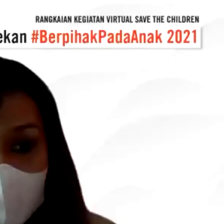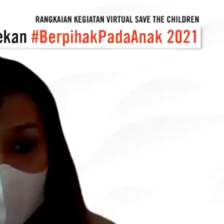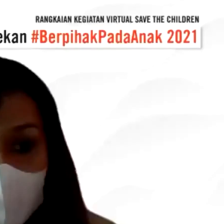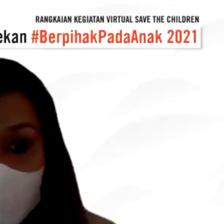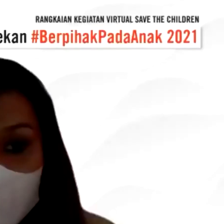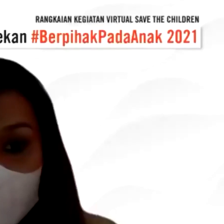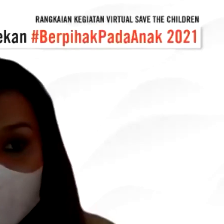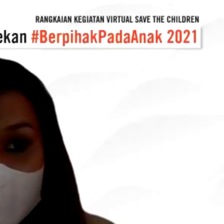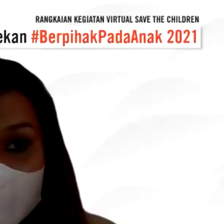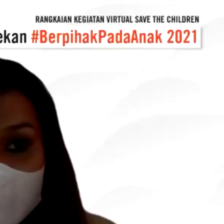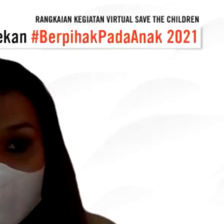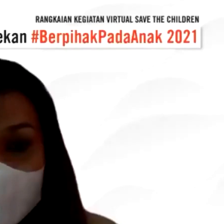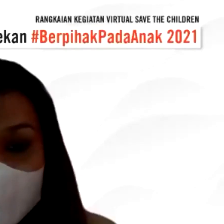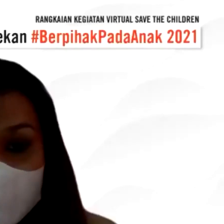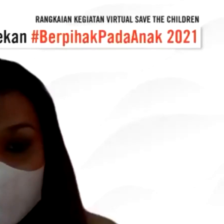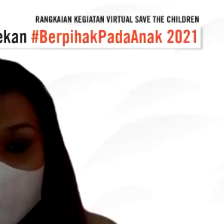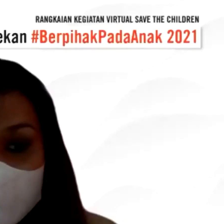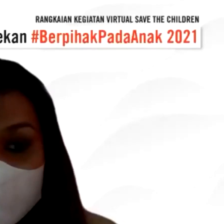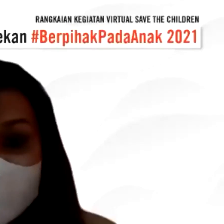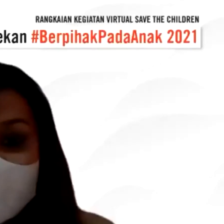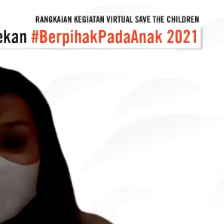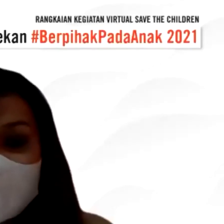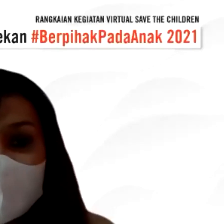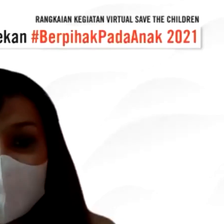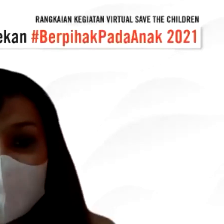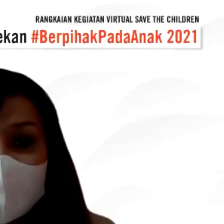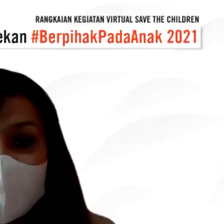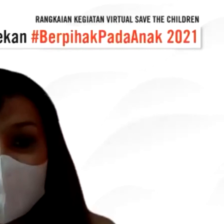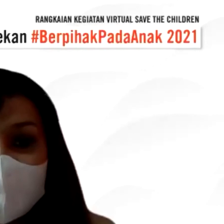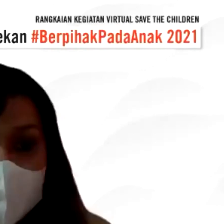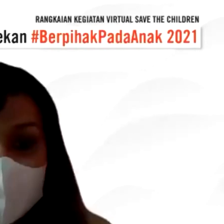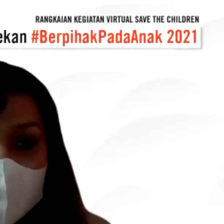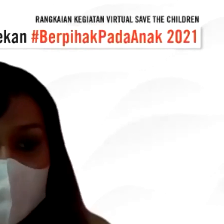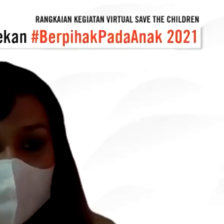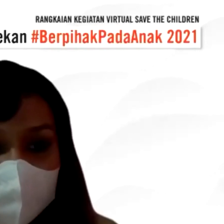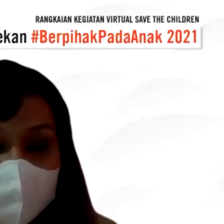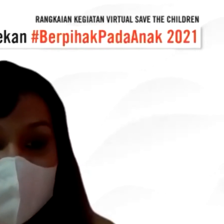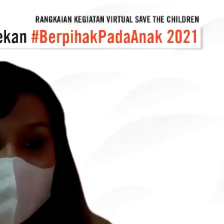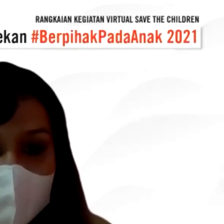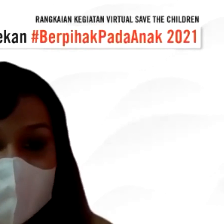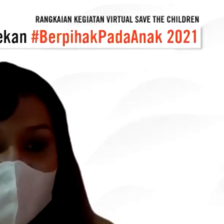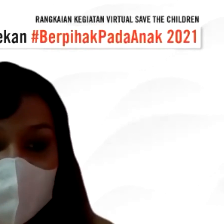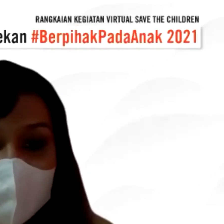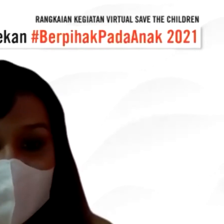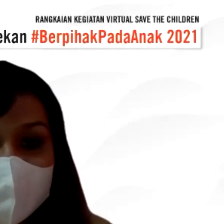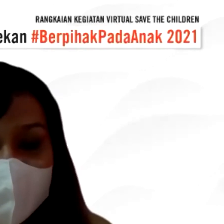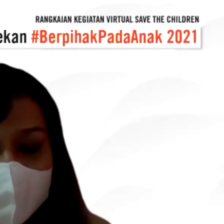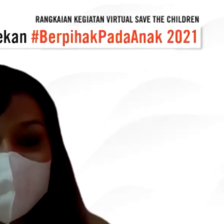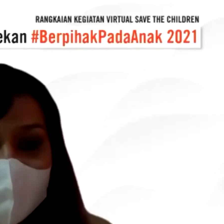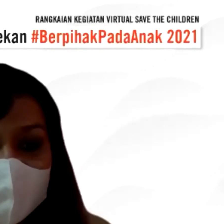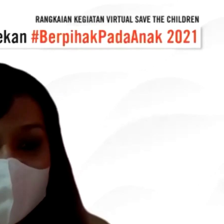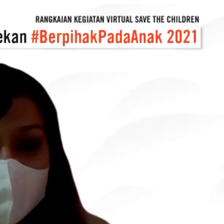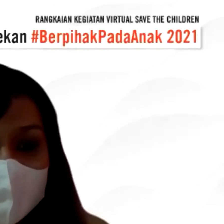halo Pak Roby oh ya silahkan Pak selamat sore dengaran ya